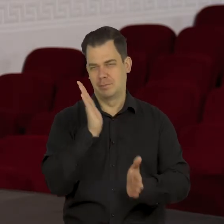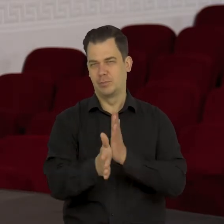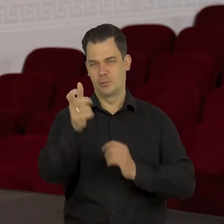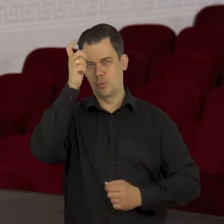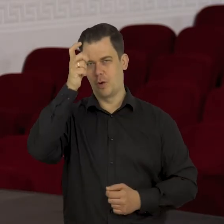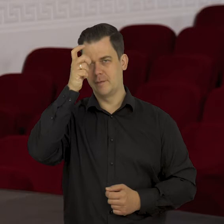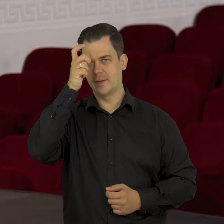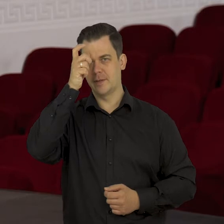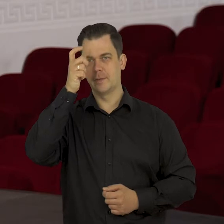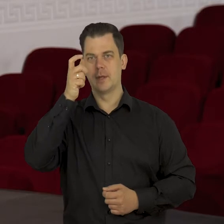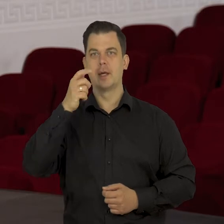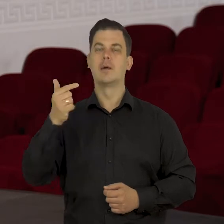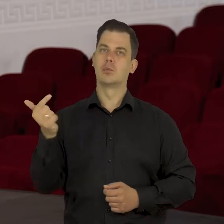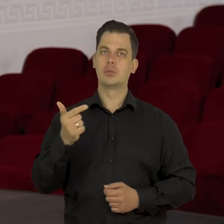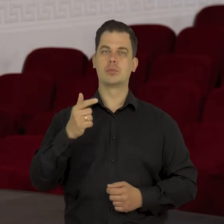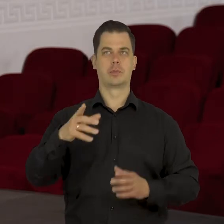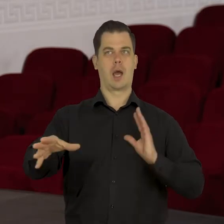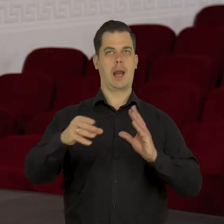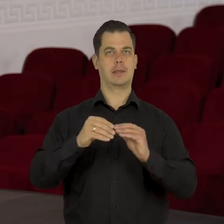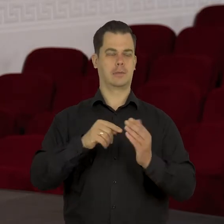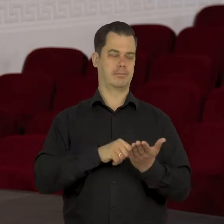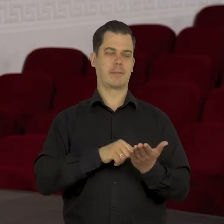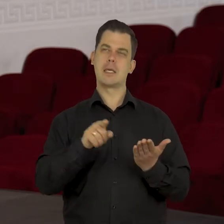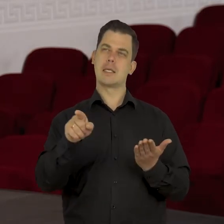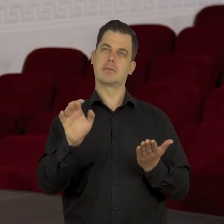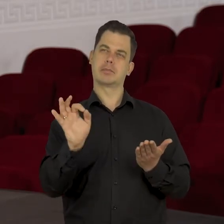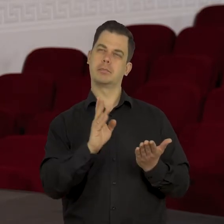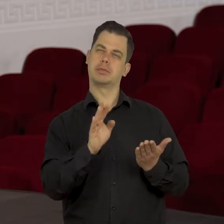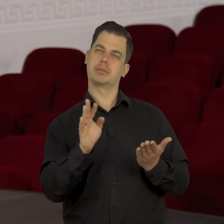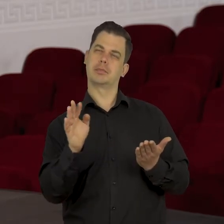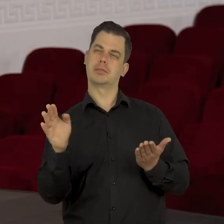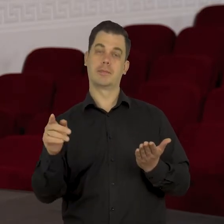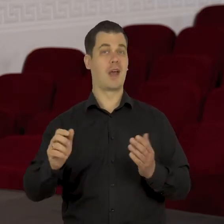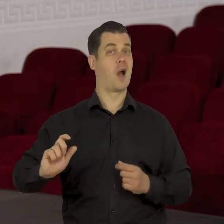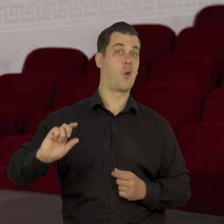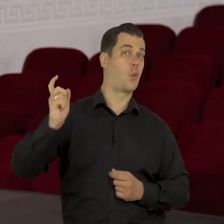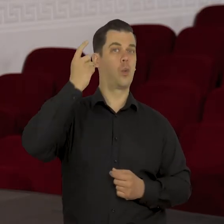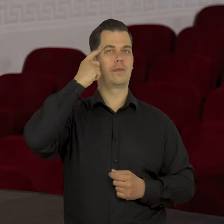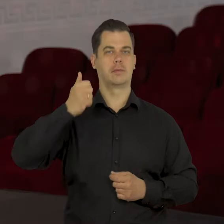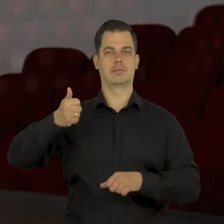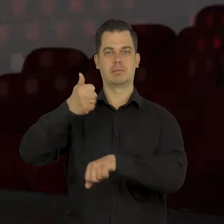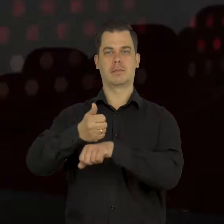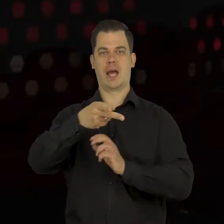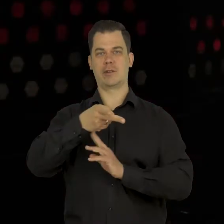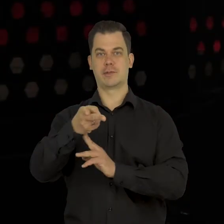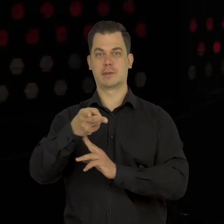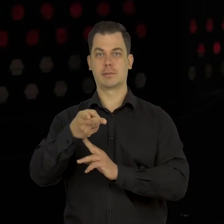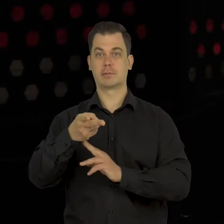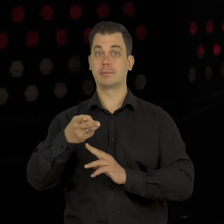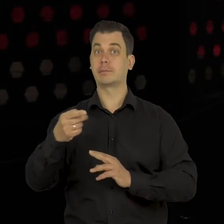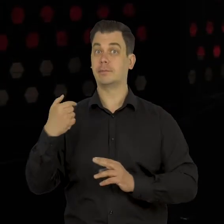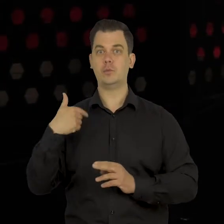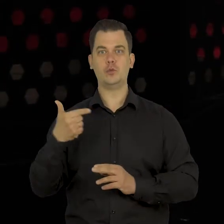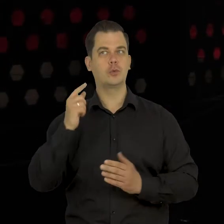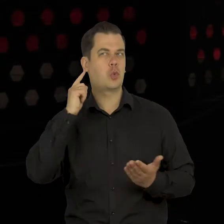razem sprawdzamy, co lepiej brzmi. Oczywiście reżyser tutaj też słucha. każdym razie moja rola